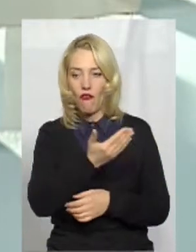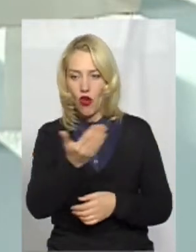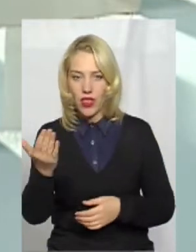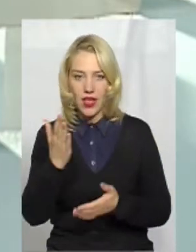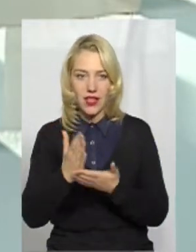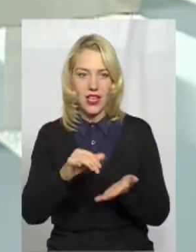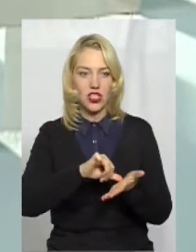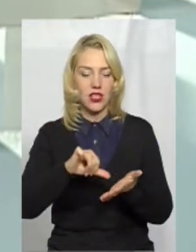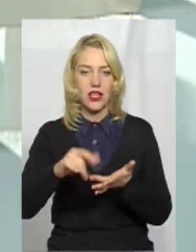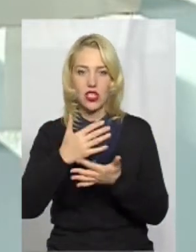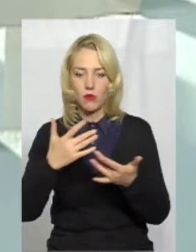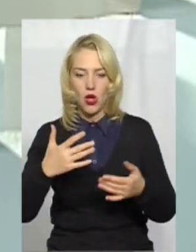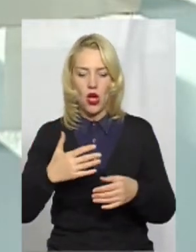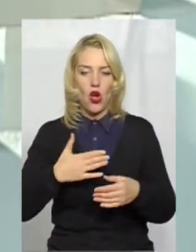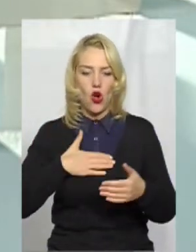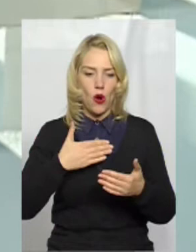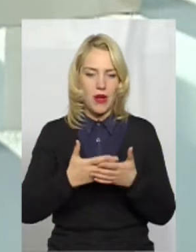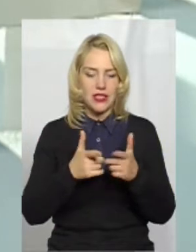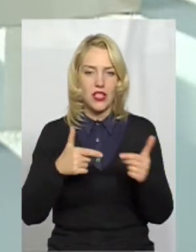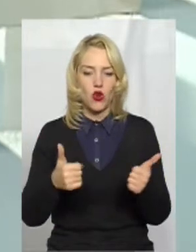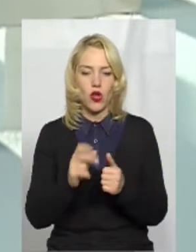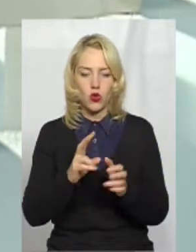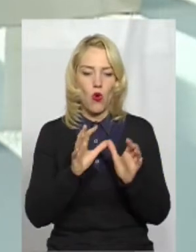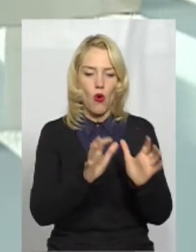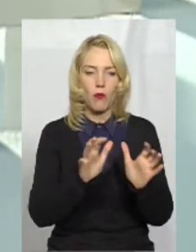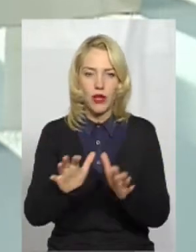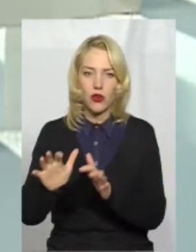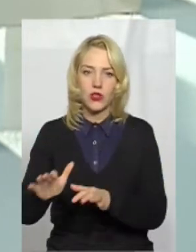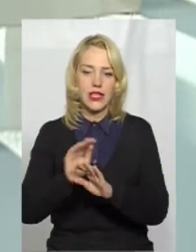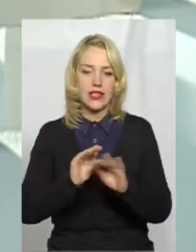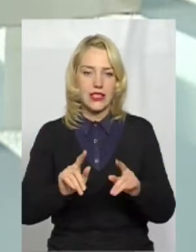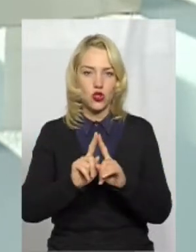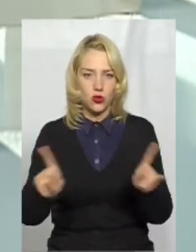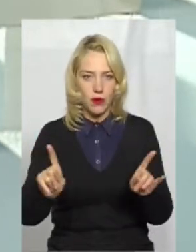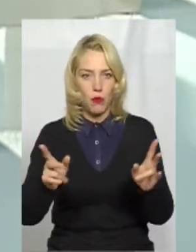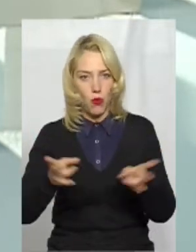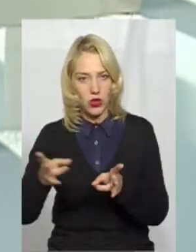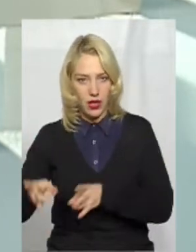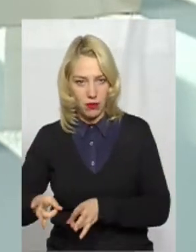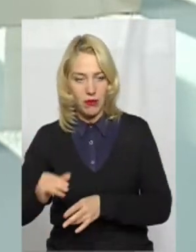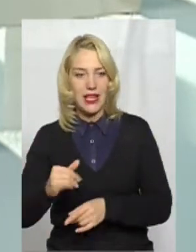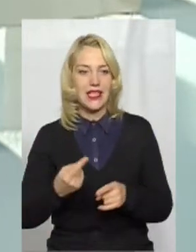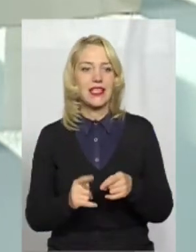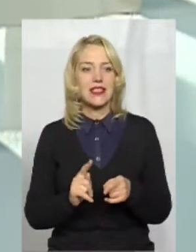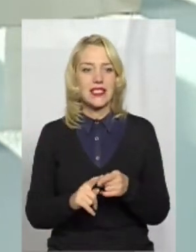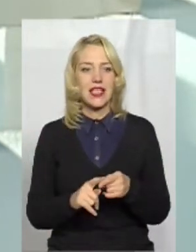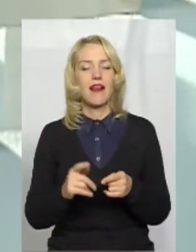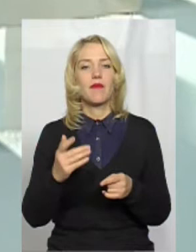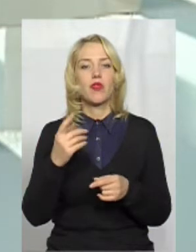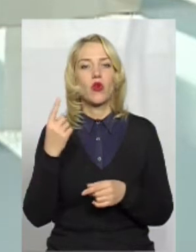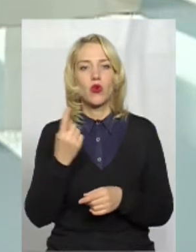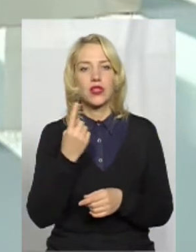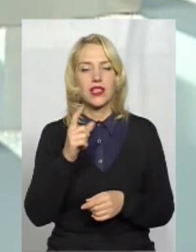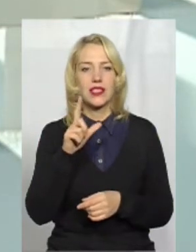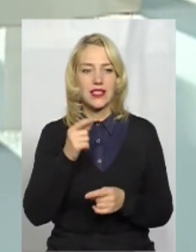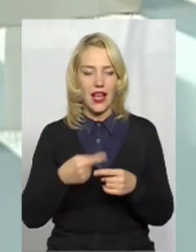різноманітних громадських організацій, які опікуються дітками з особливими потребами. І це, якби, один також